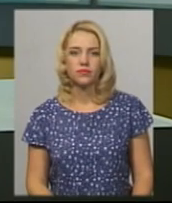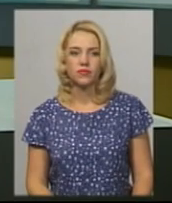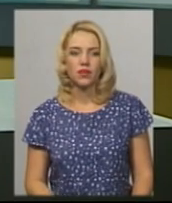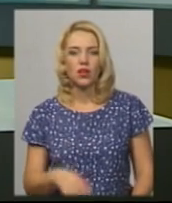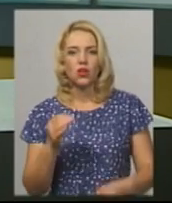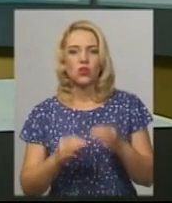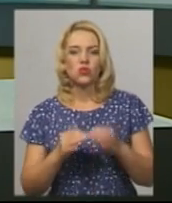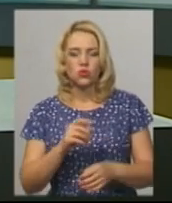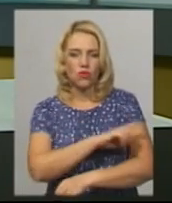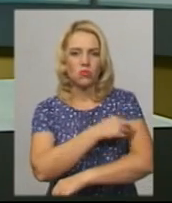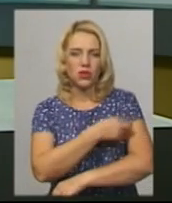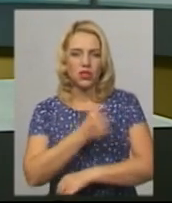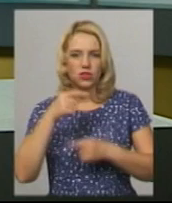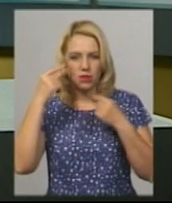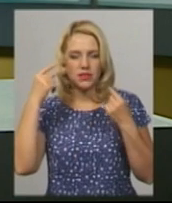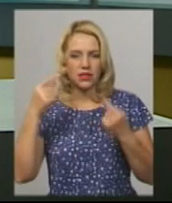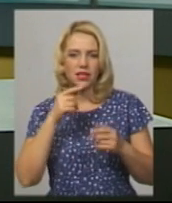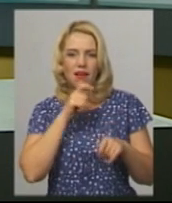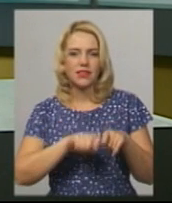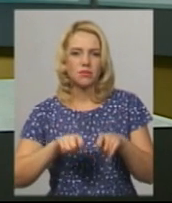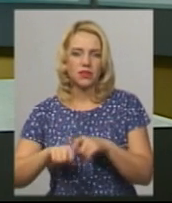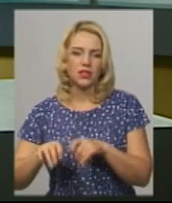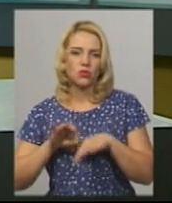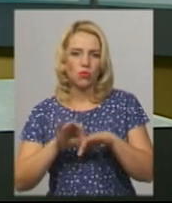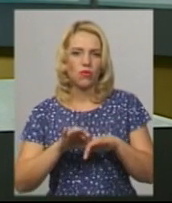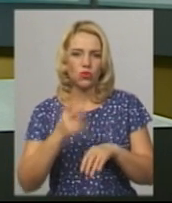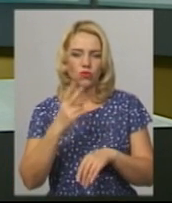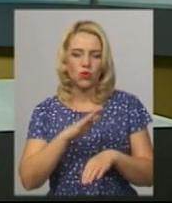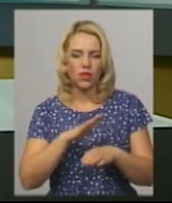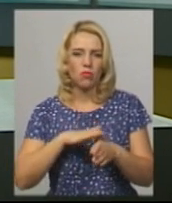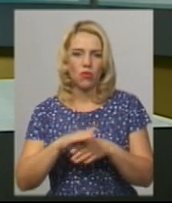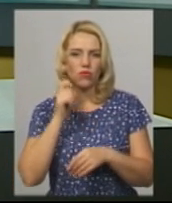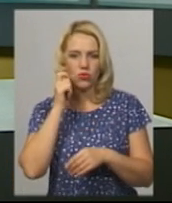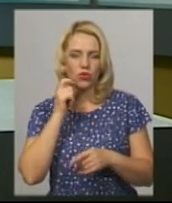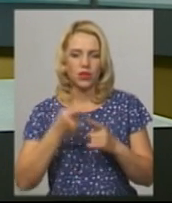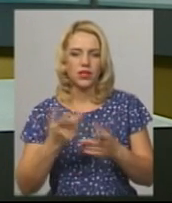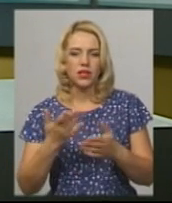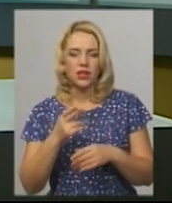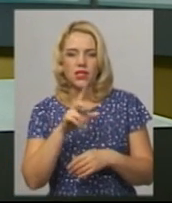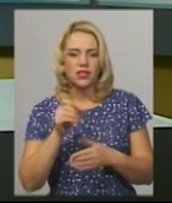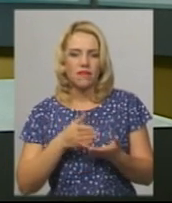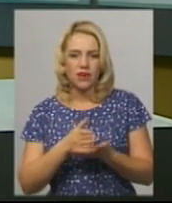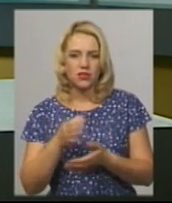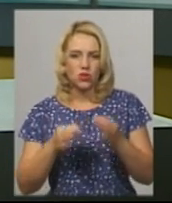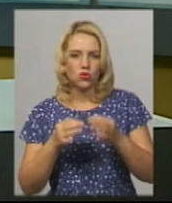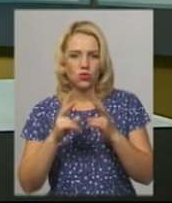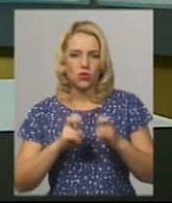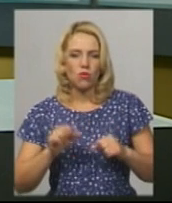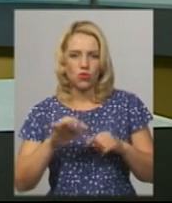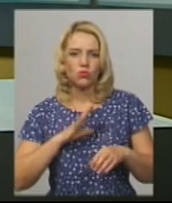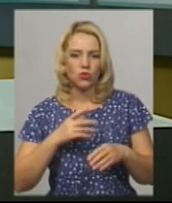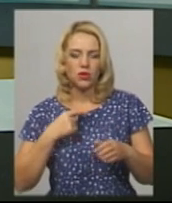Судово-медичні та психіатричні експертизи проходять двоє неповнолітніх, котрі, за версією досудового слідства, можуть бути причетні до